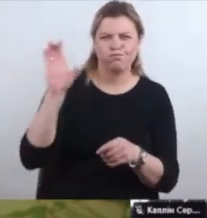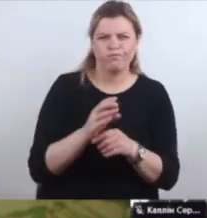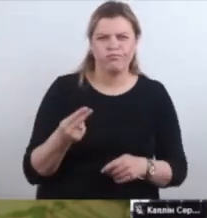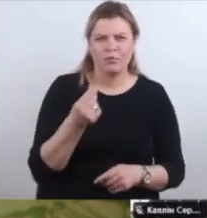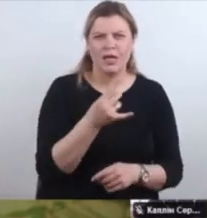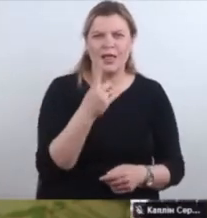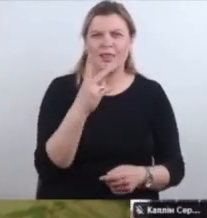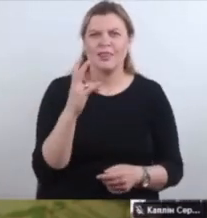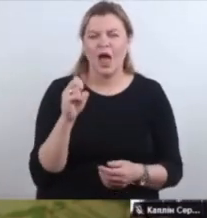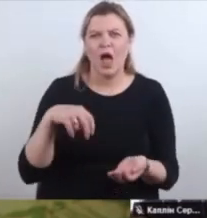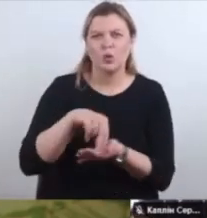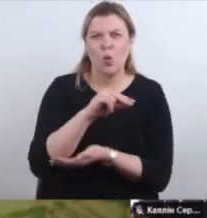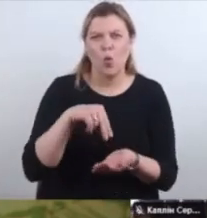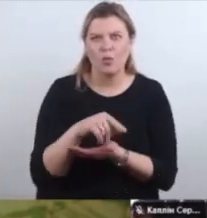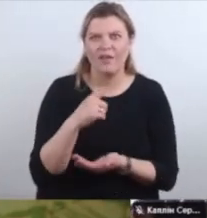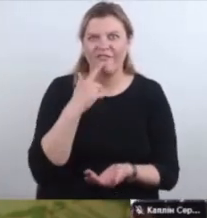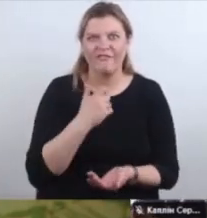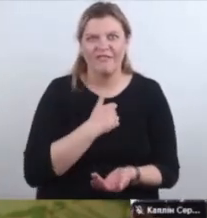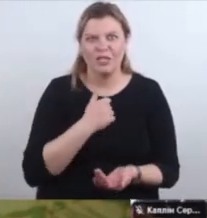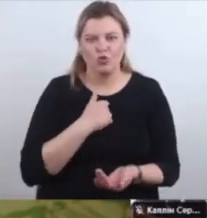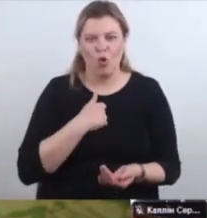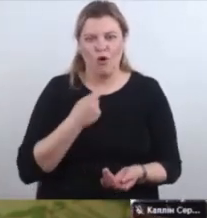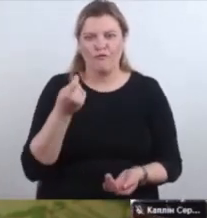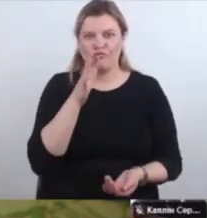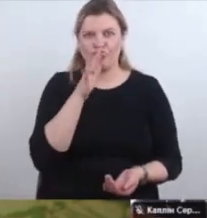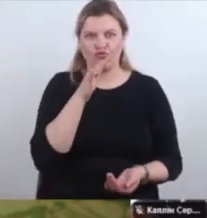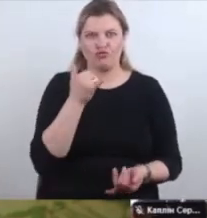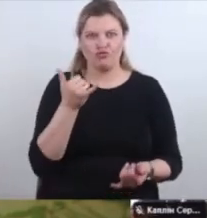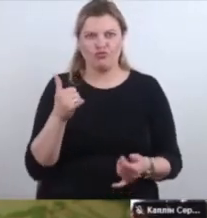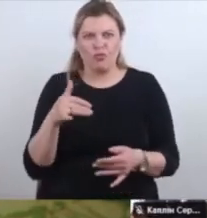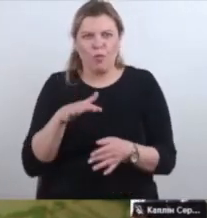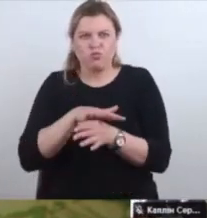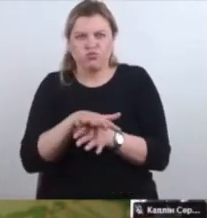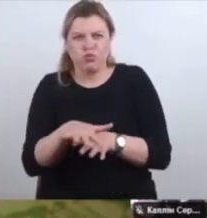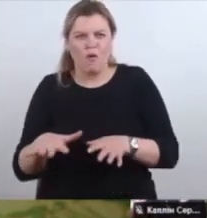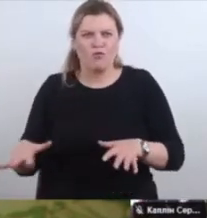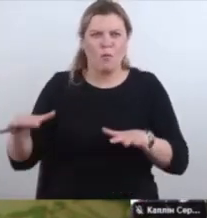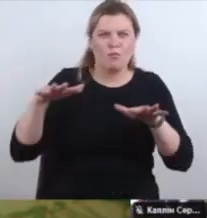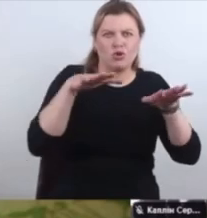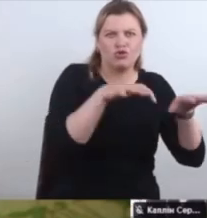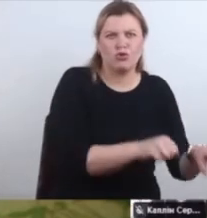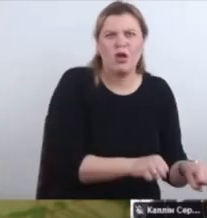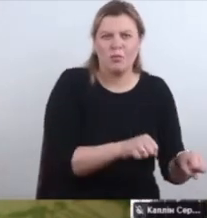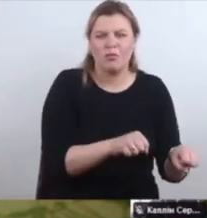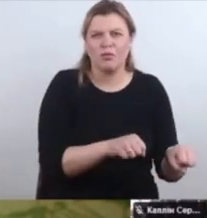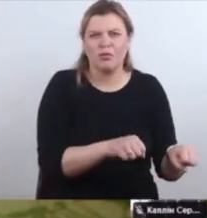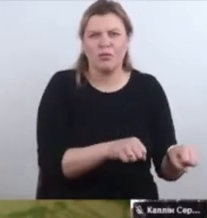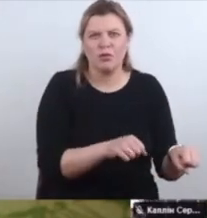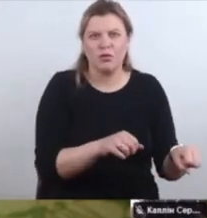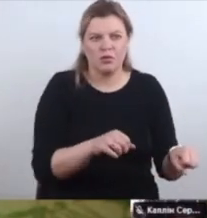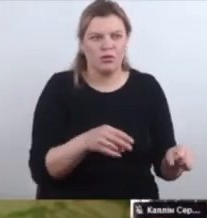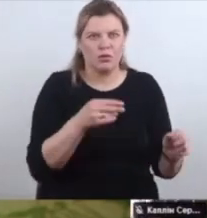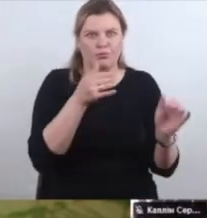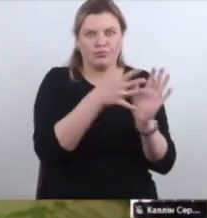закупівлях в військовий час під час повномасштабного вторгнення на армію.